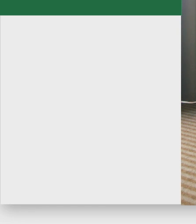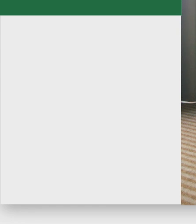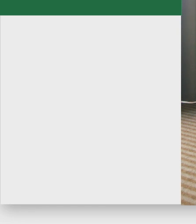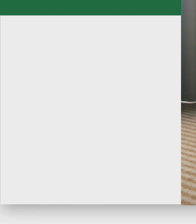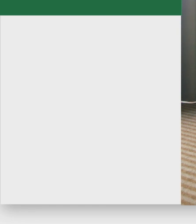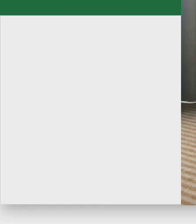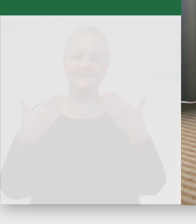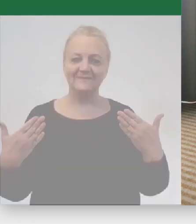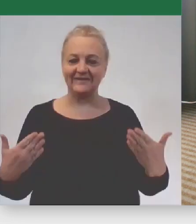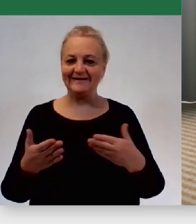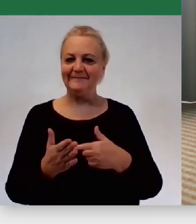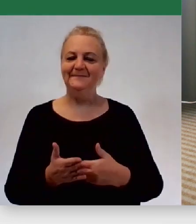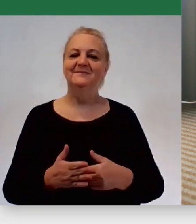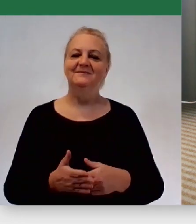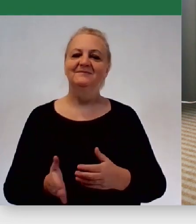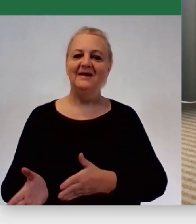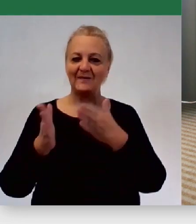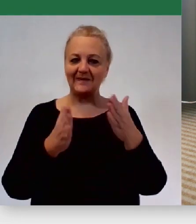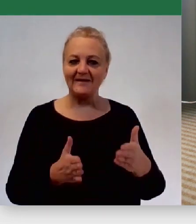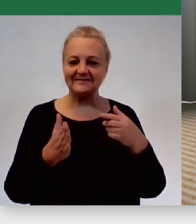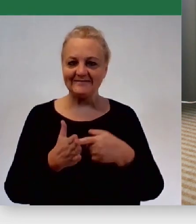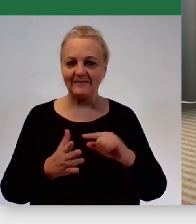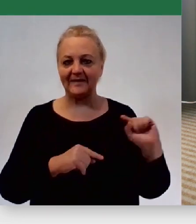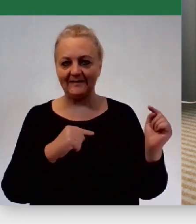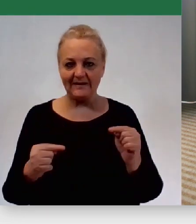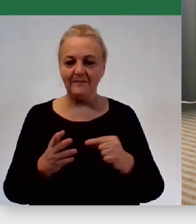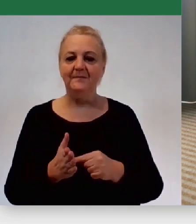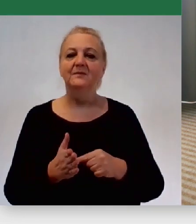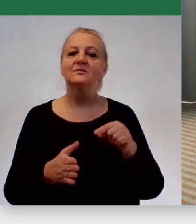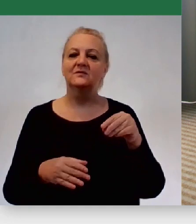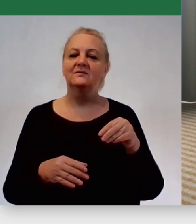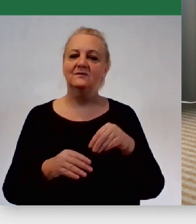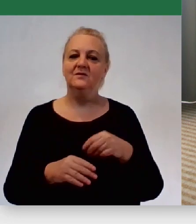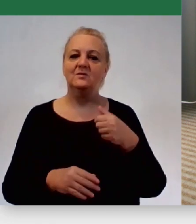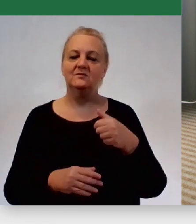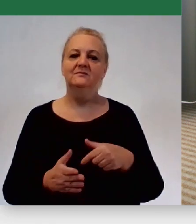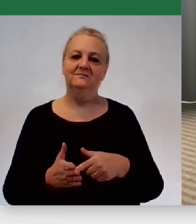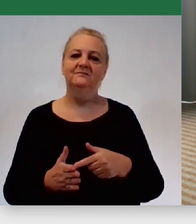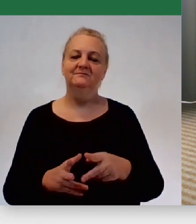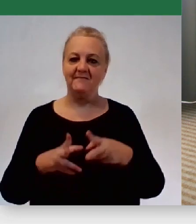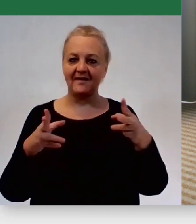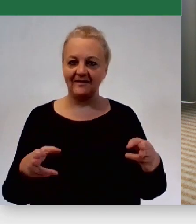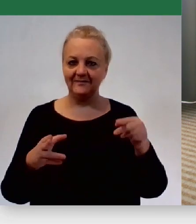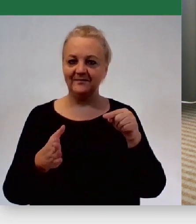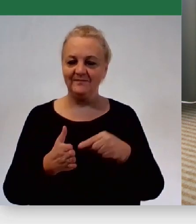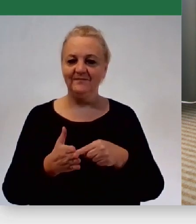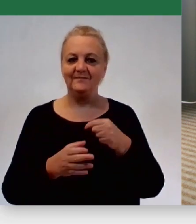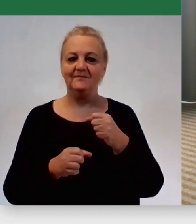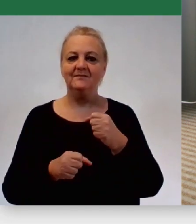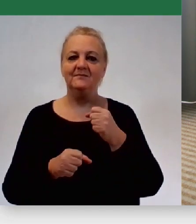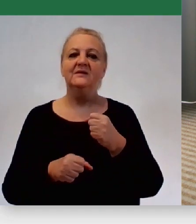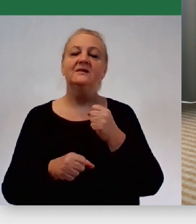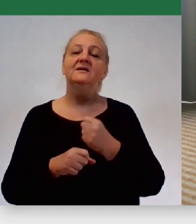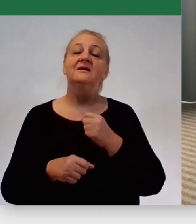Na już kolejnej debacie podczas tej edycji Pracowni Samorządowej